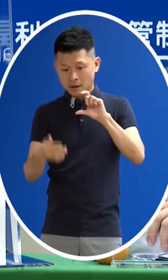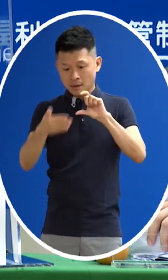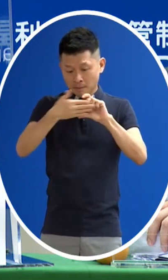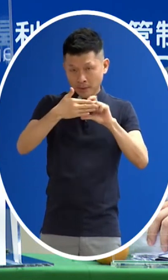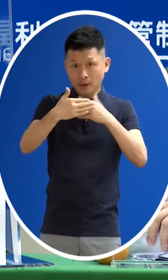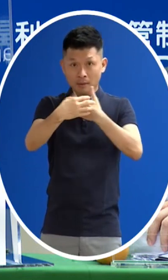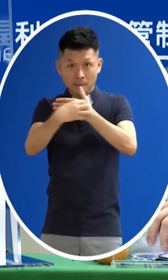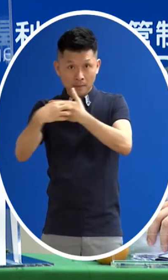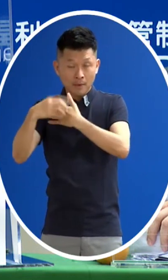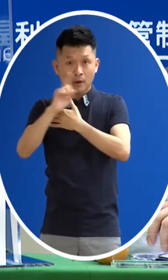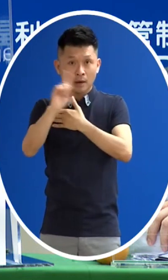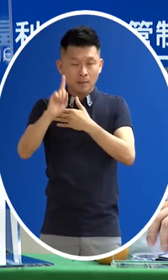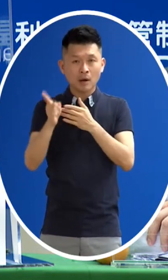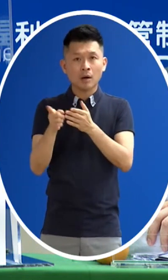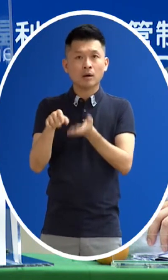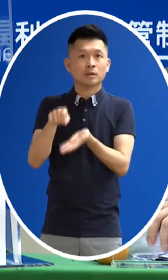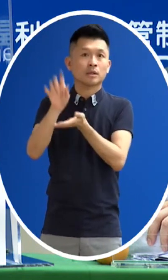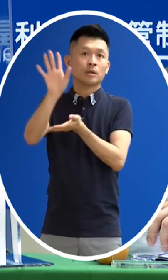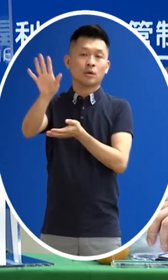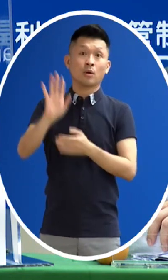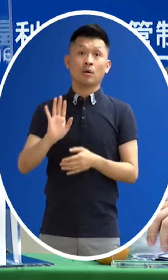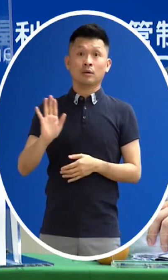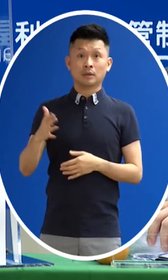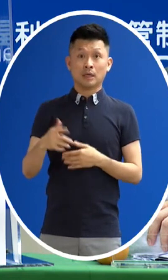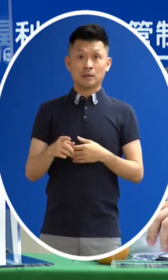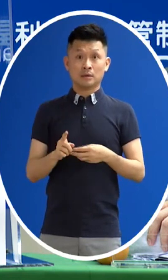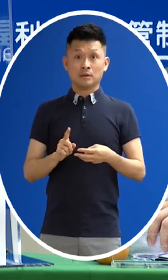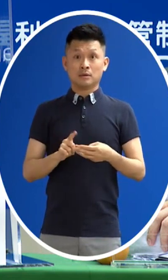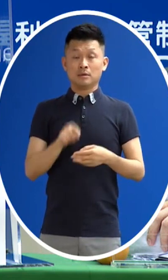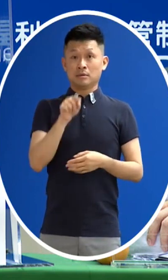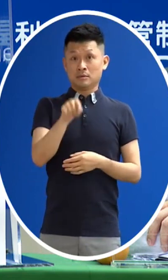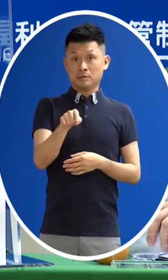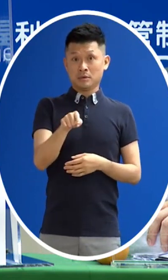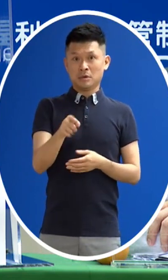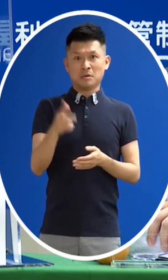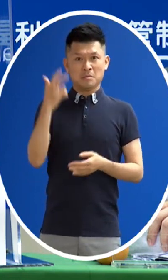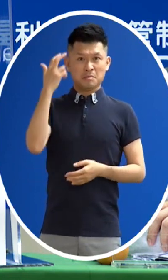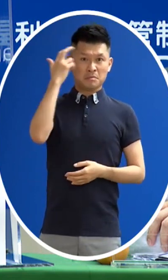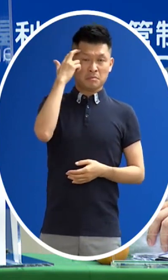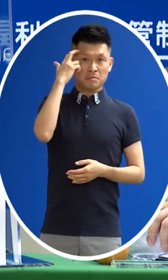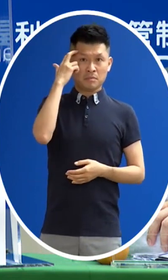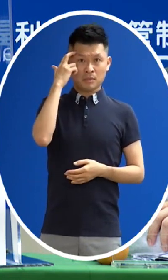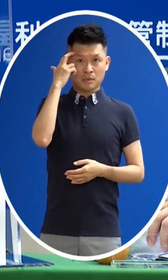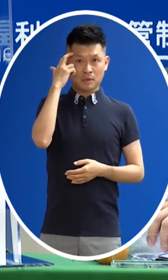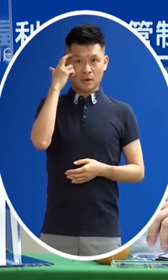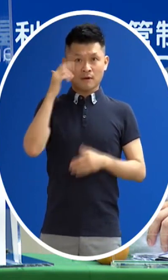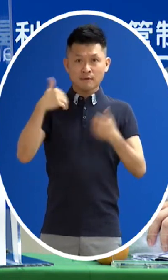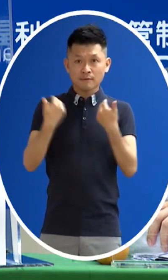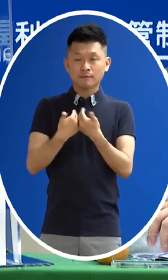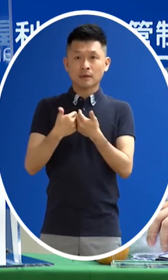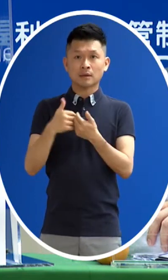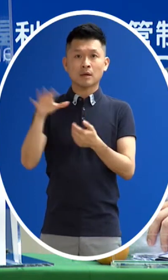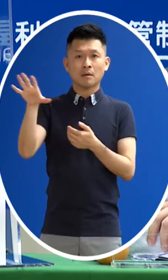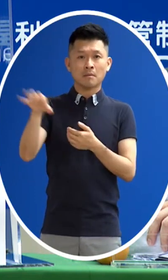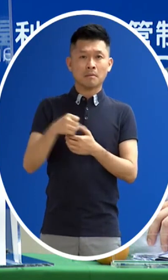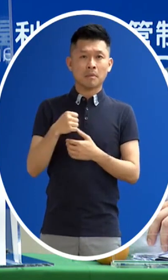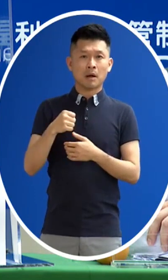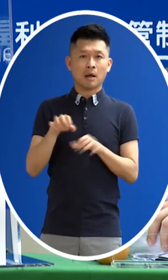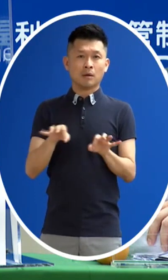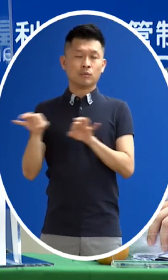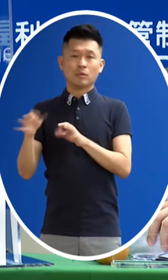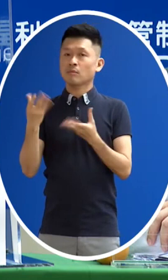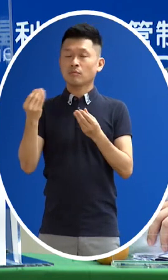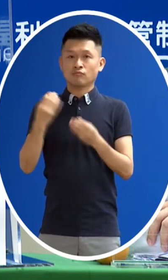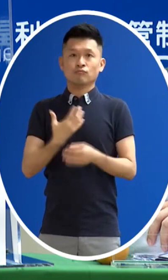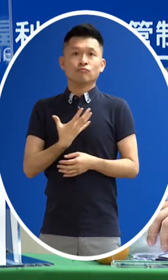但我們從來沒有因為這樣的一個要求而妨害了我們要及早取得疫苗的這樣的一個決心